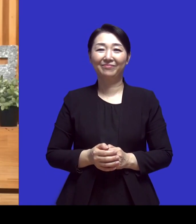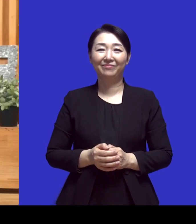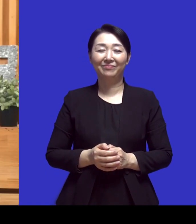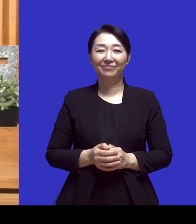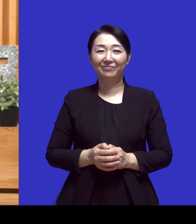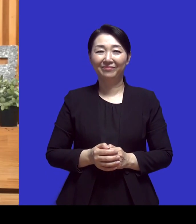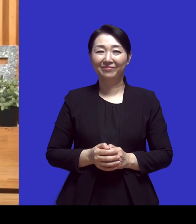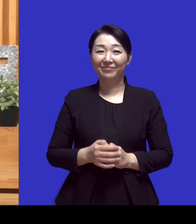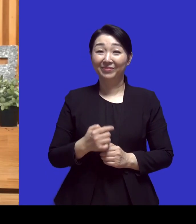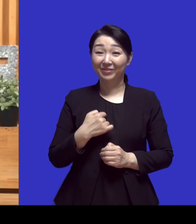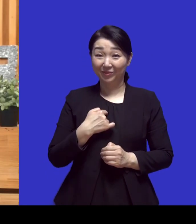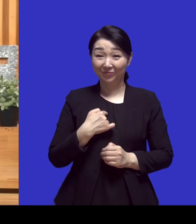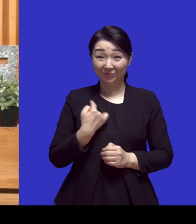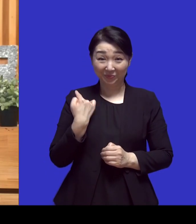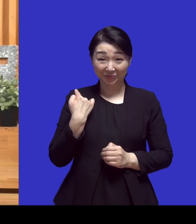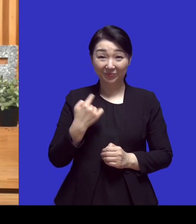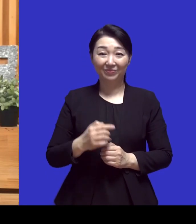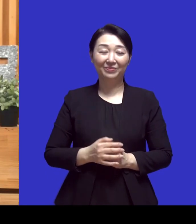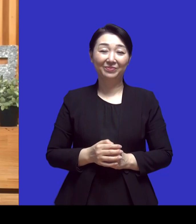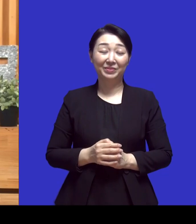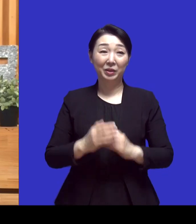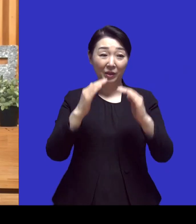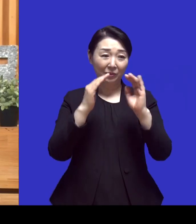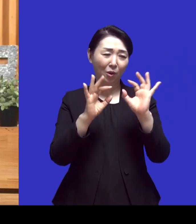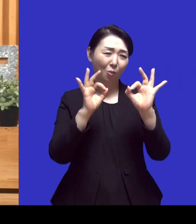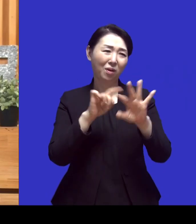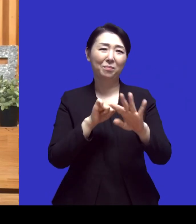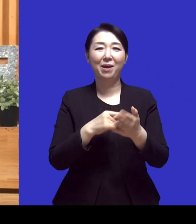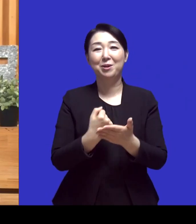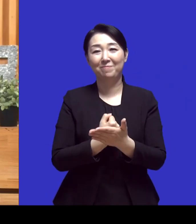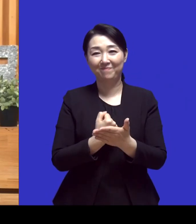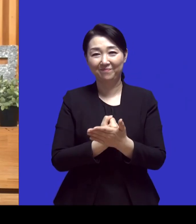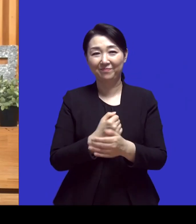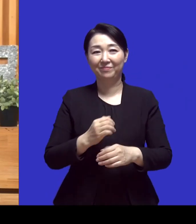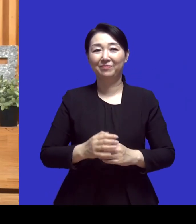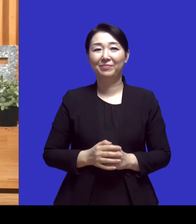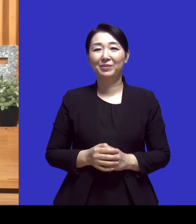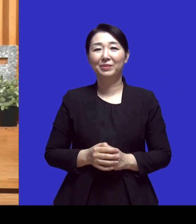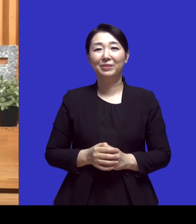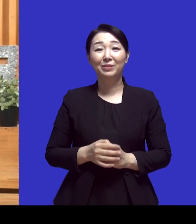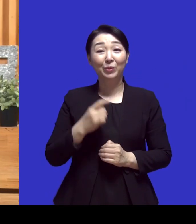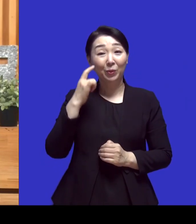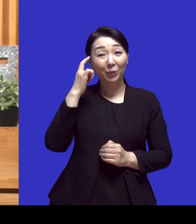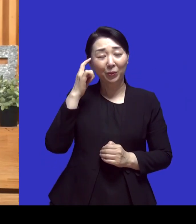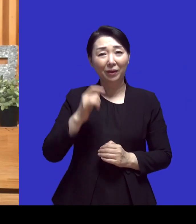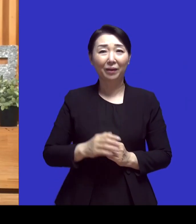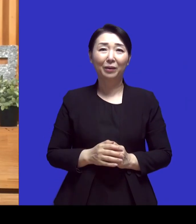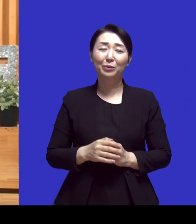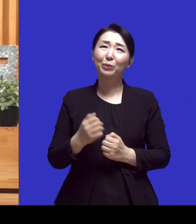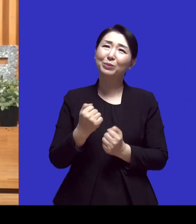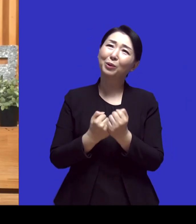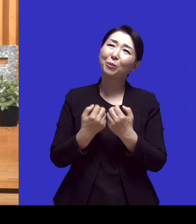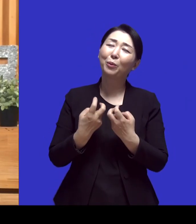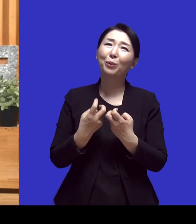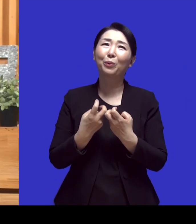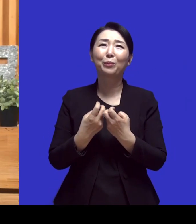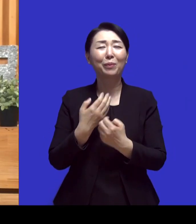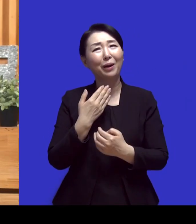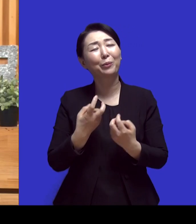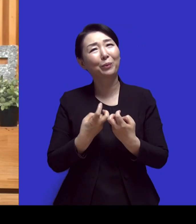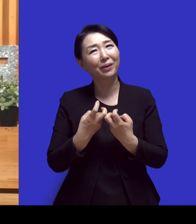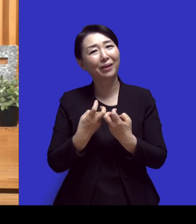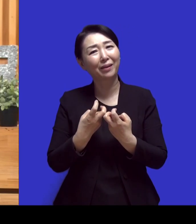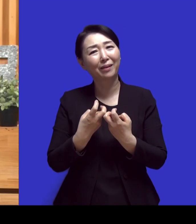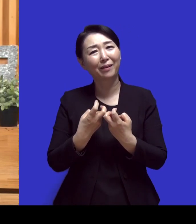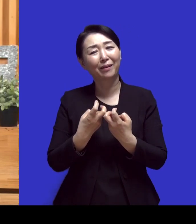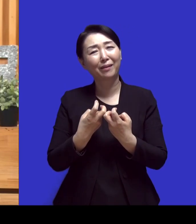저는 사실 어제 내용을 읽고 굉장히 속상했어요 사실은 아니 이걸 어떻게 설명을 할 수 있지? 제가 제